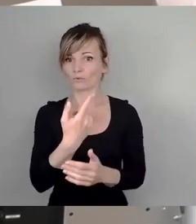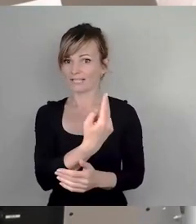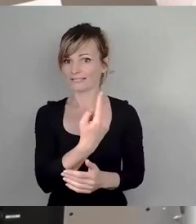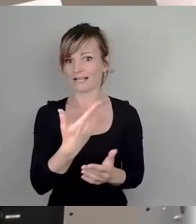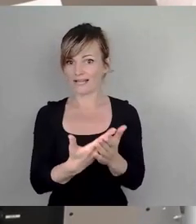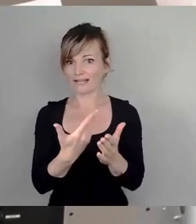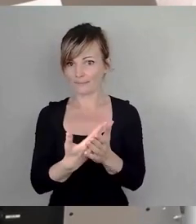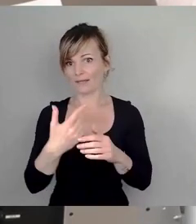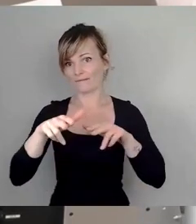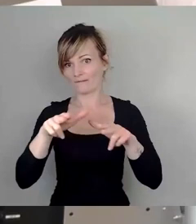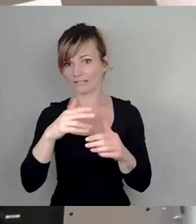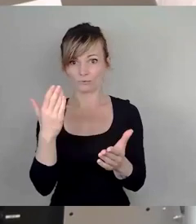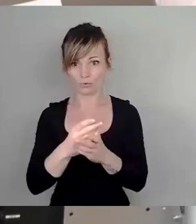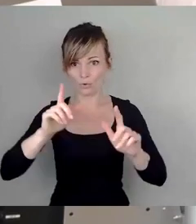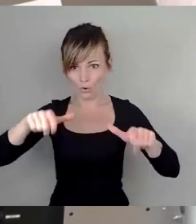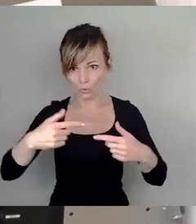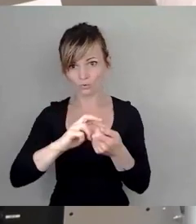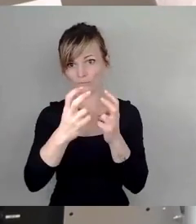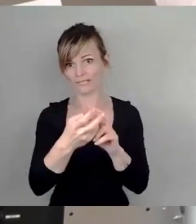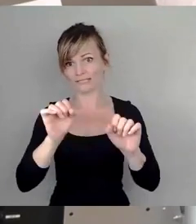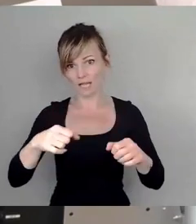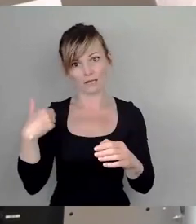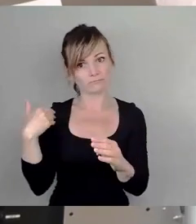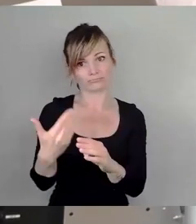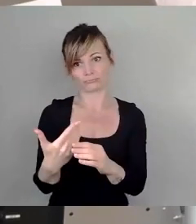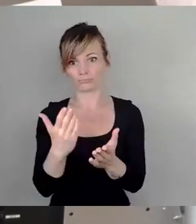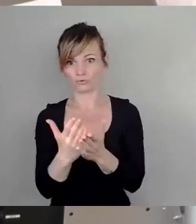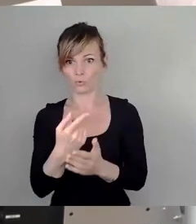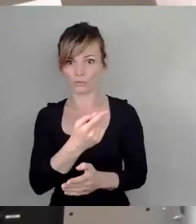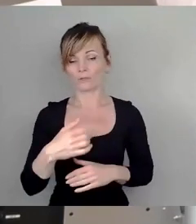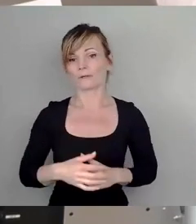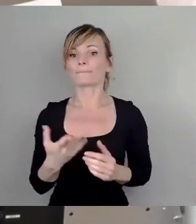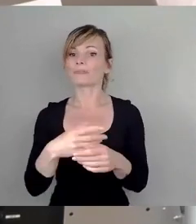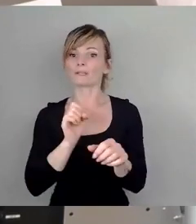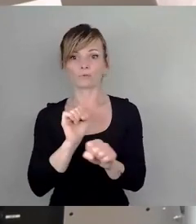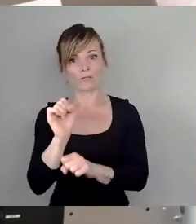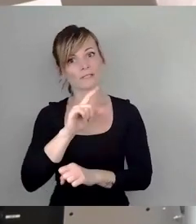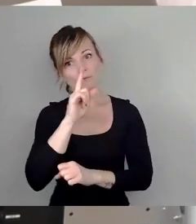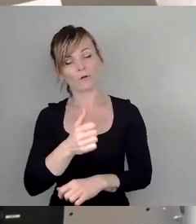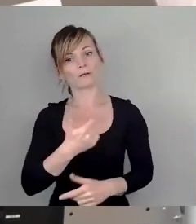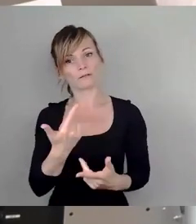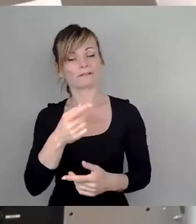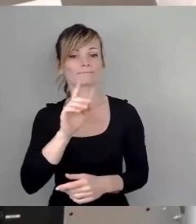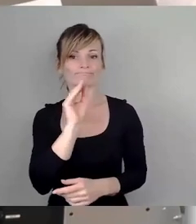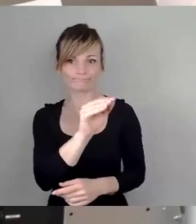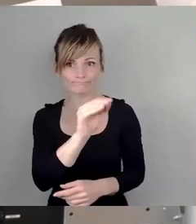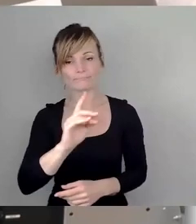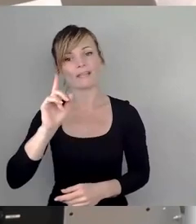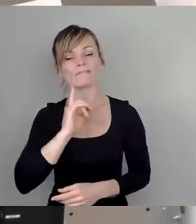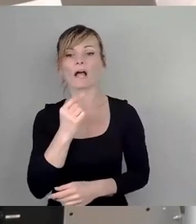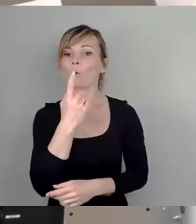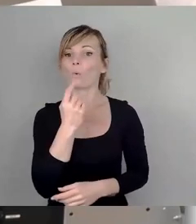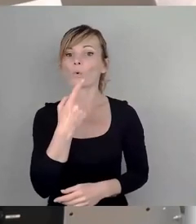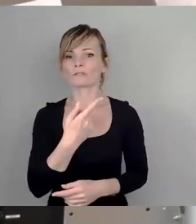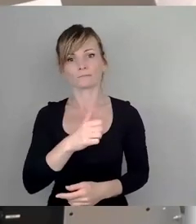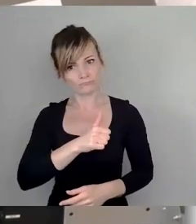Dinge zu tun und umzusetzen. Ich kann Sie trotz allem nur ermutigen, Frau Roth, so etwas wie jetzt das Hexagon gern